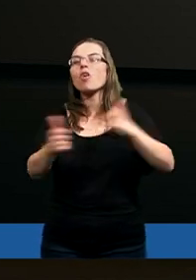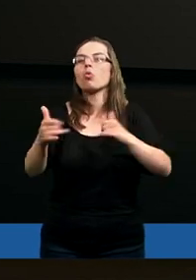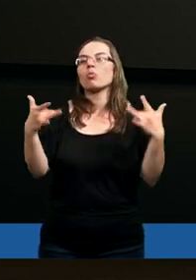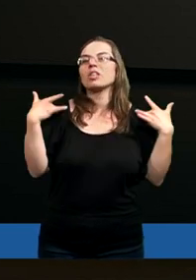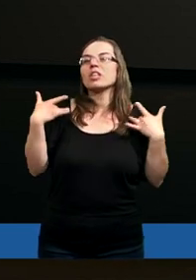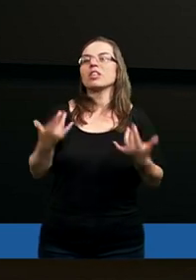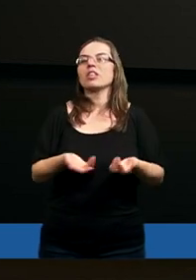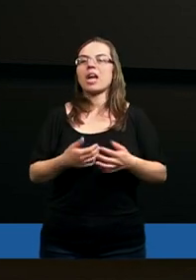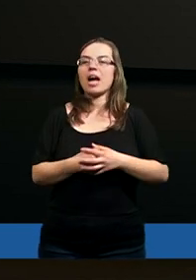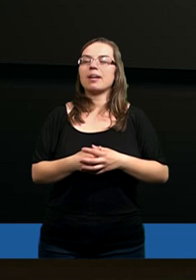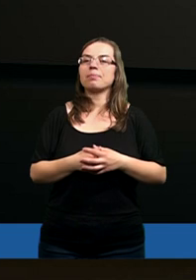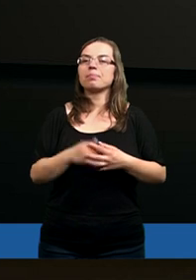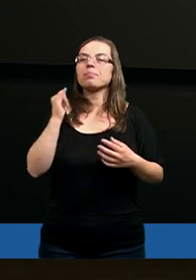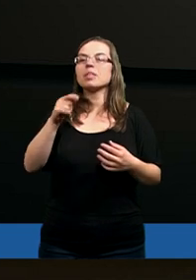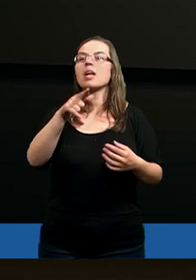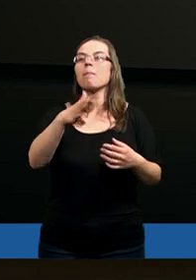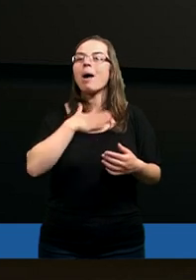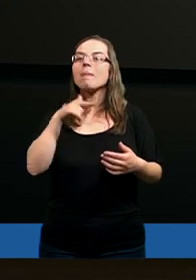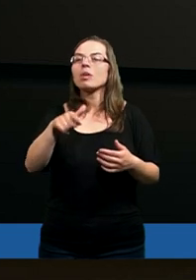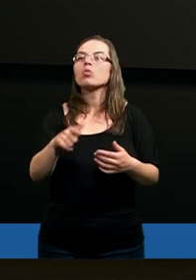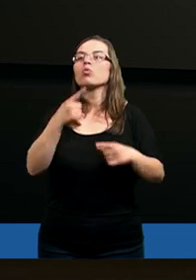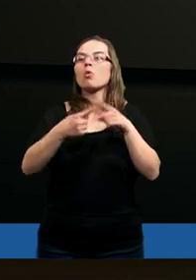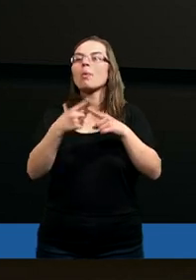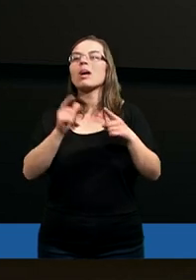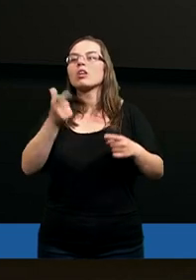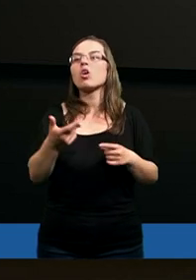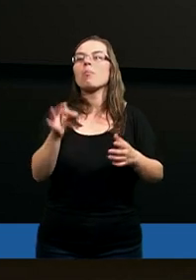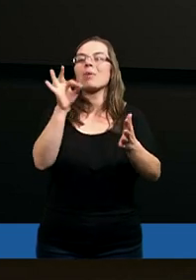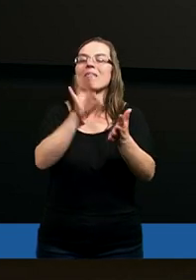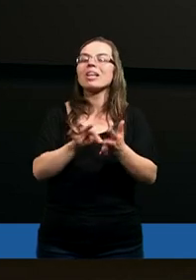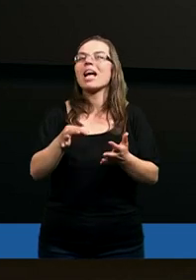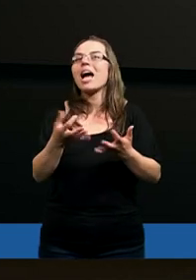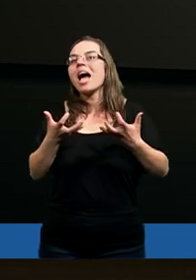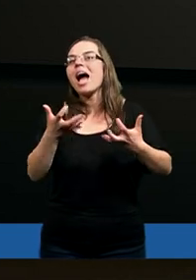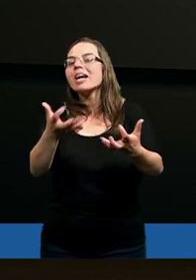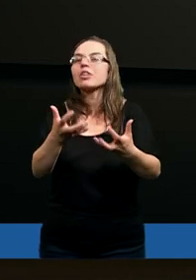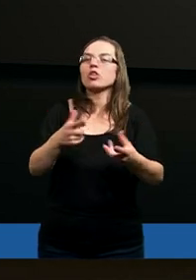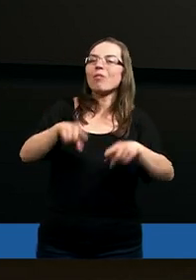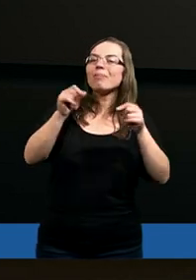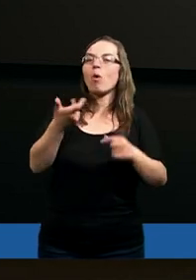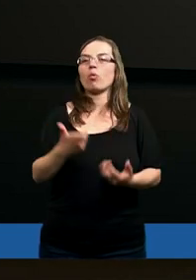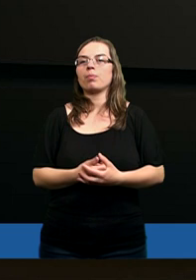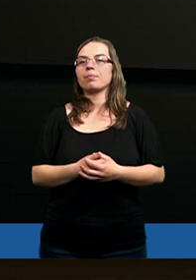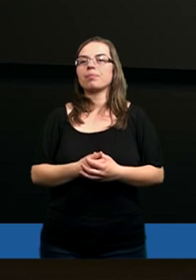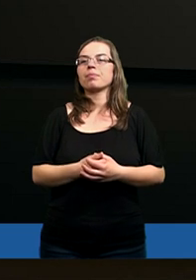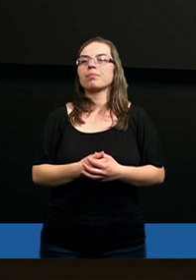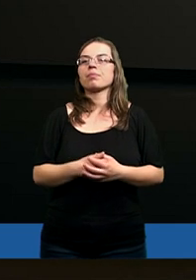złym naukom, złym poglądom. Ale mamy tutaj dopiero co pozyskanych chrześcijan z pogaństwa.